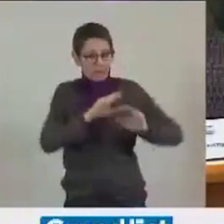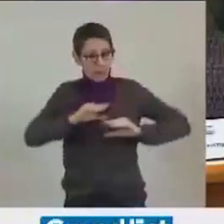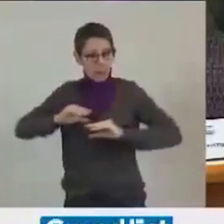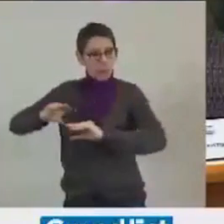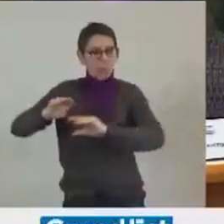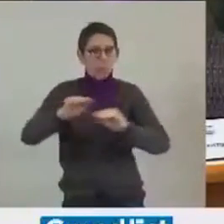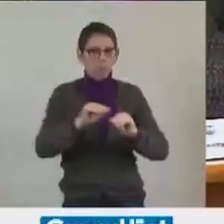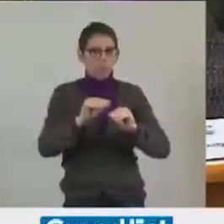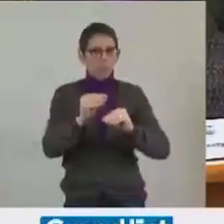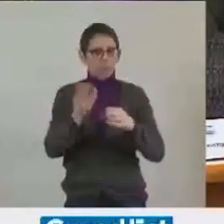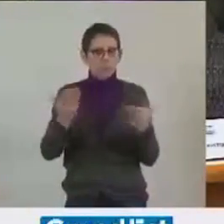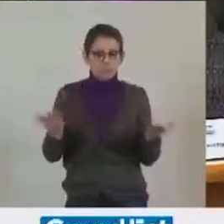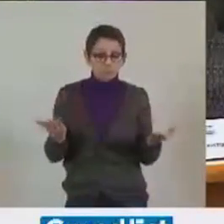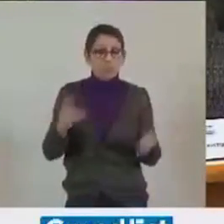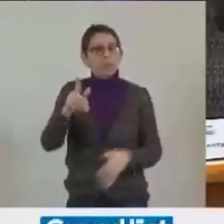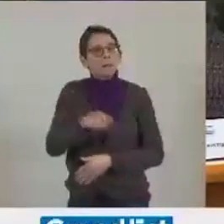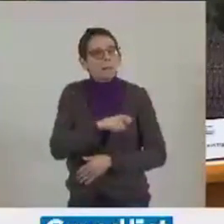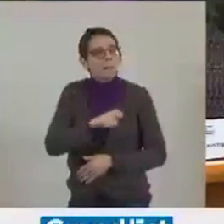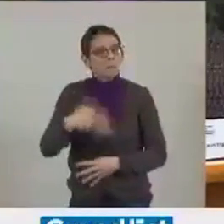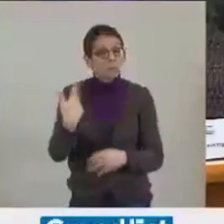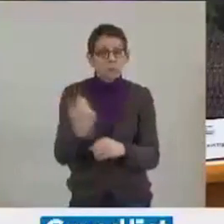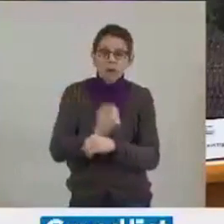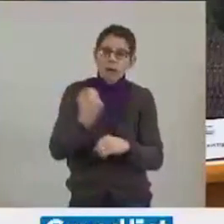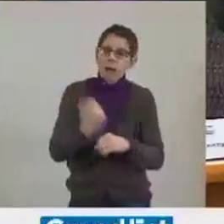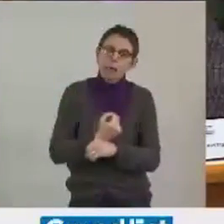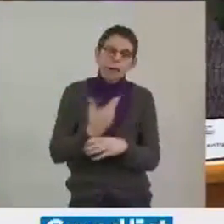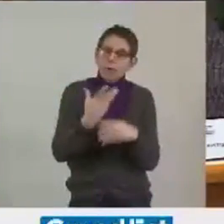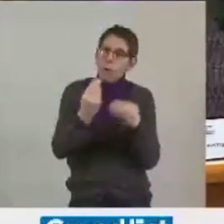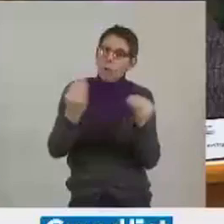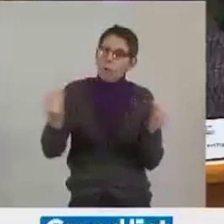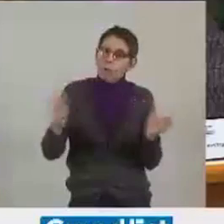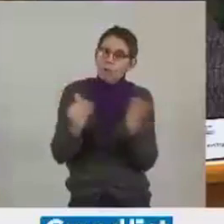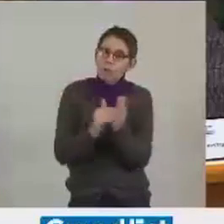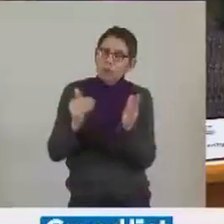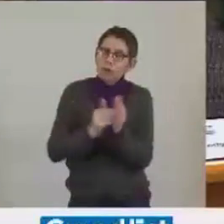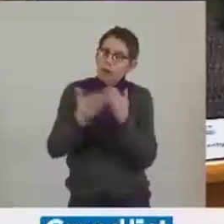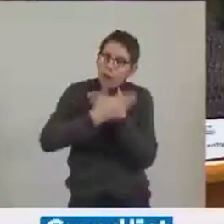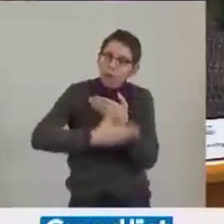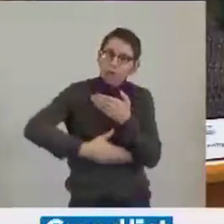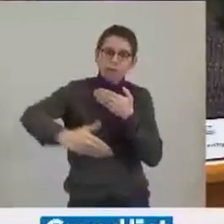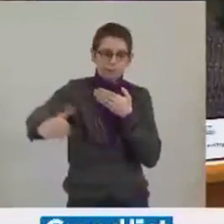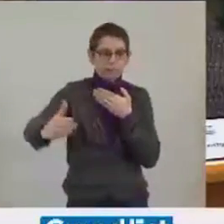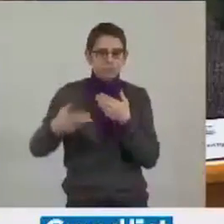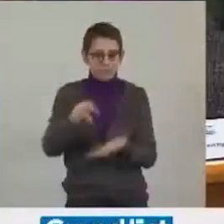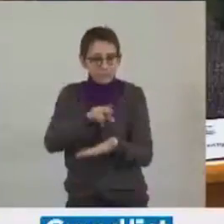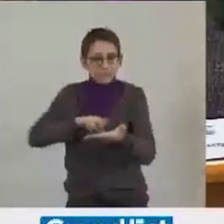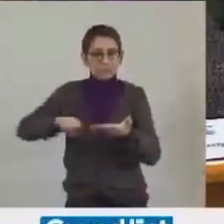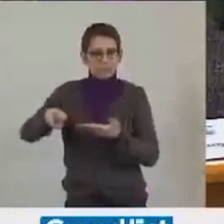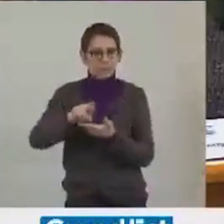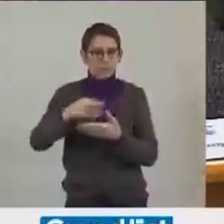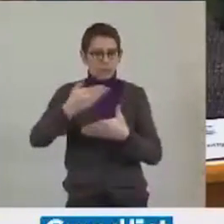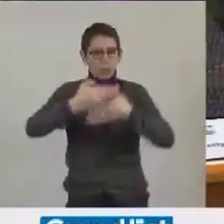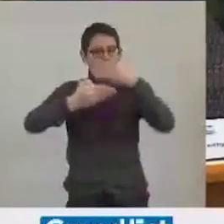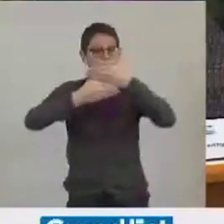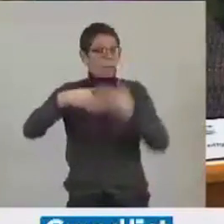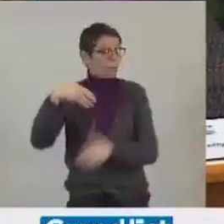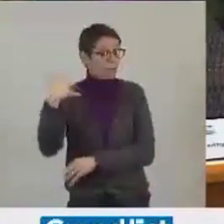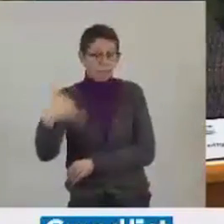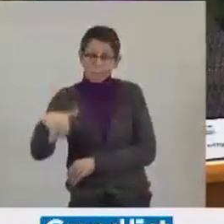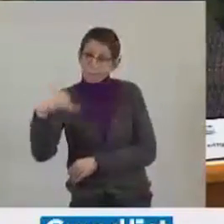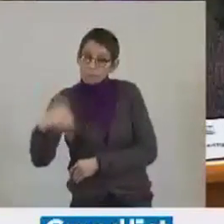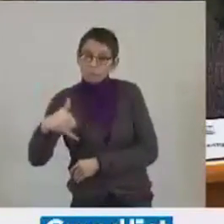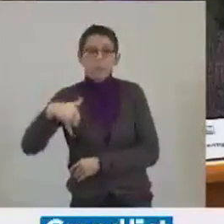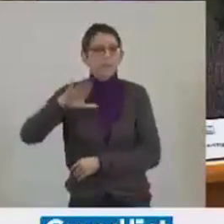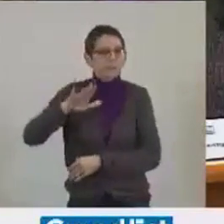Beaucoup de travail reste à faire, je vous le conçois. Cette région reste en grande partie à construire, mais la méthode de travail que nous avons